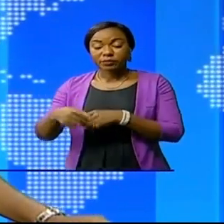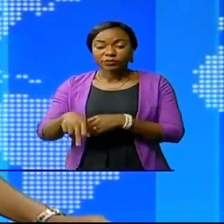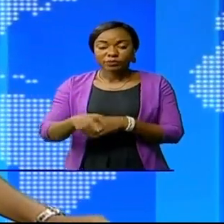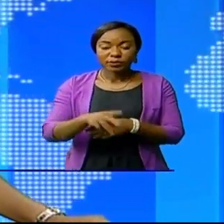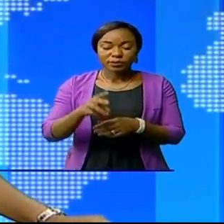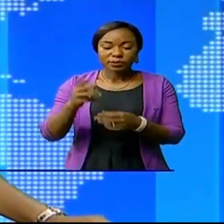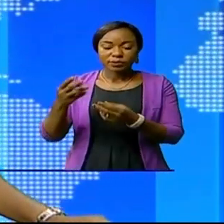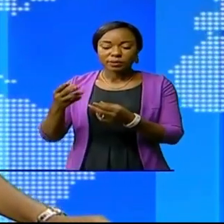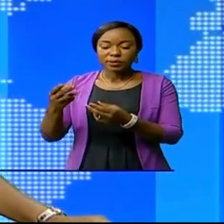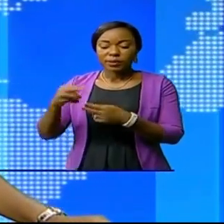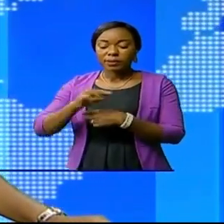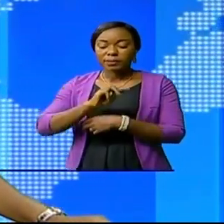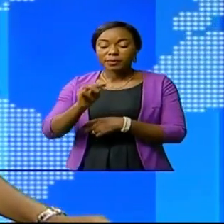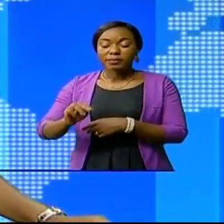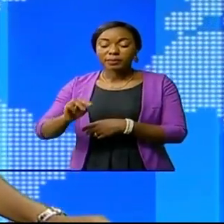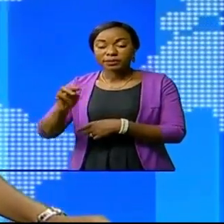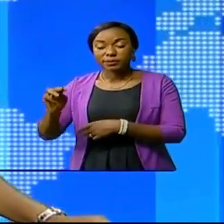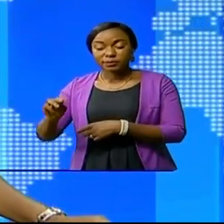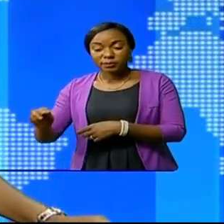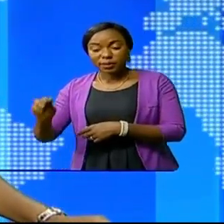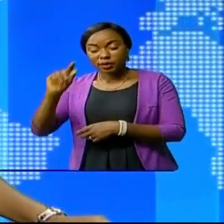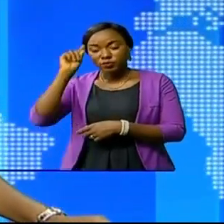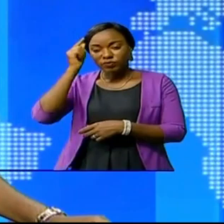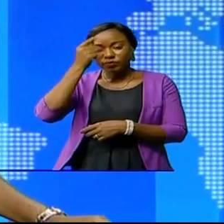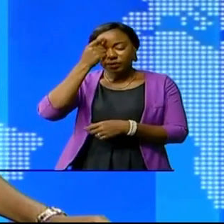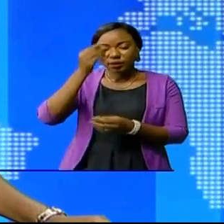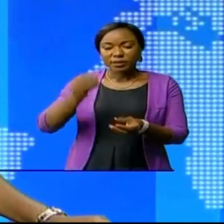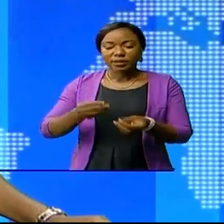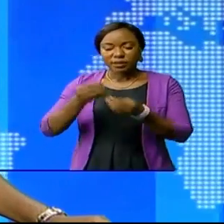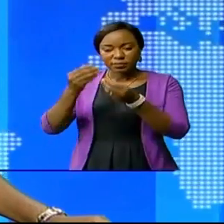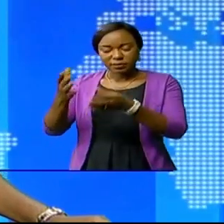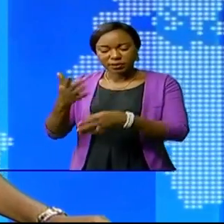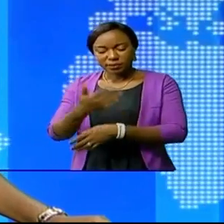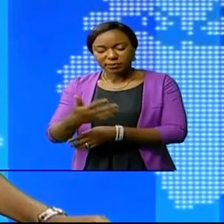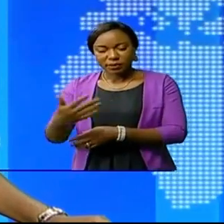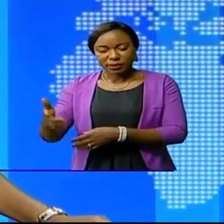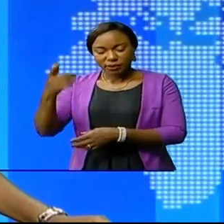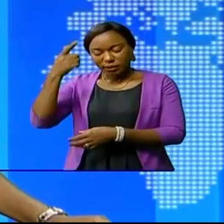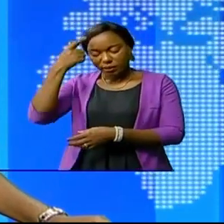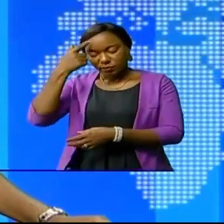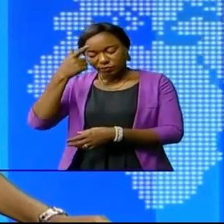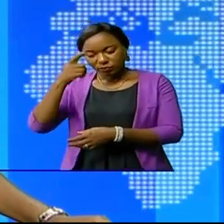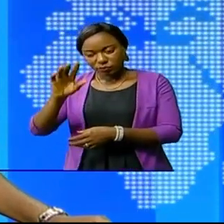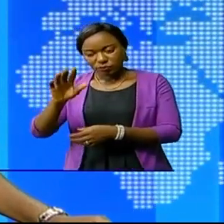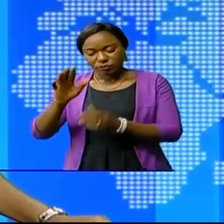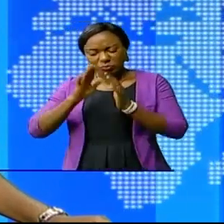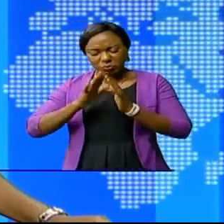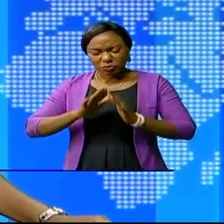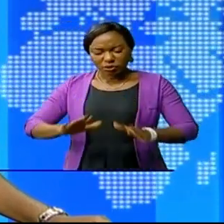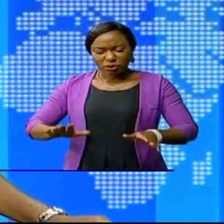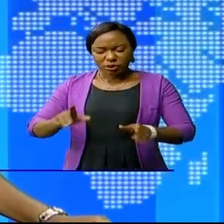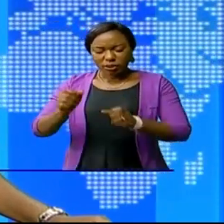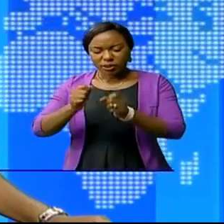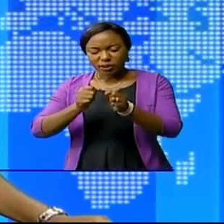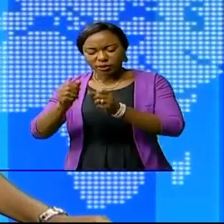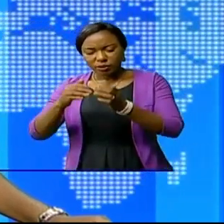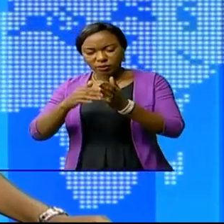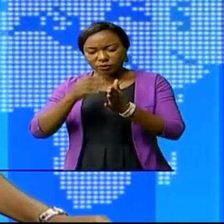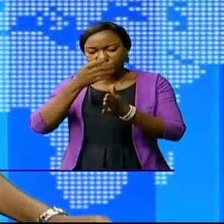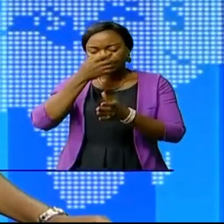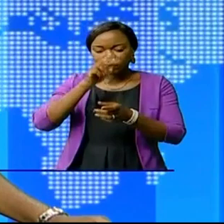gouverneur a remis de kits sanitaires pour permettre aux hôpitaux de lutter efficacement contre